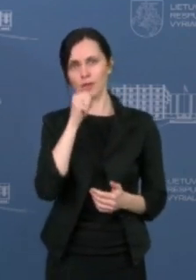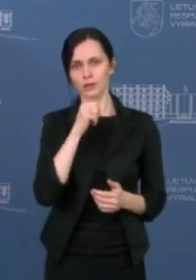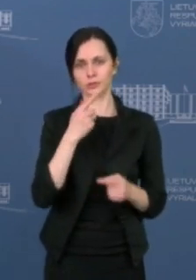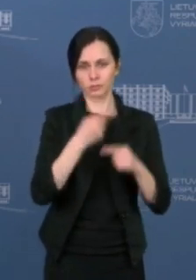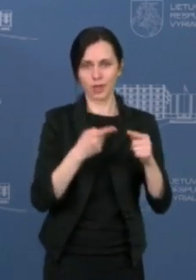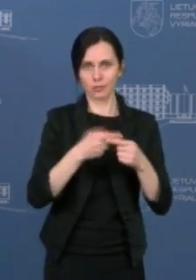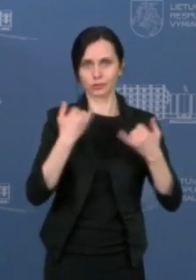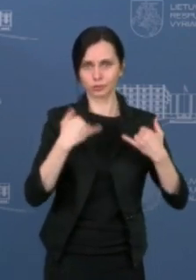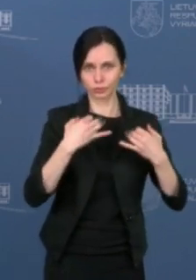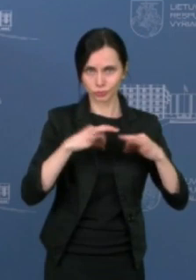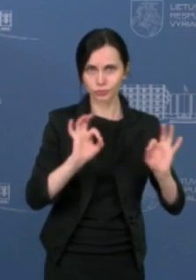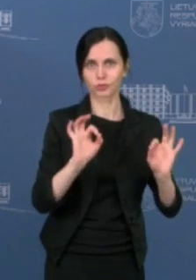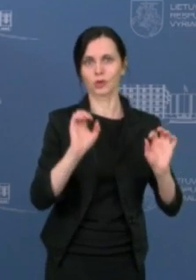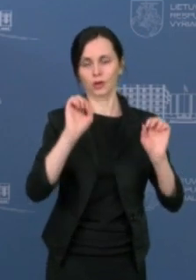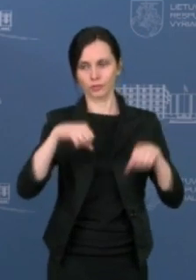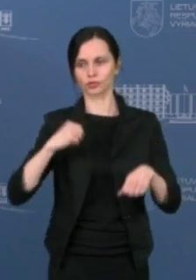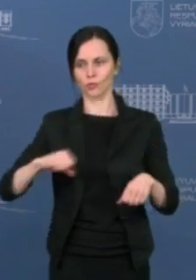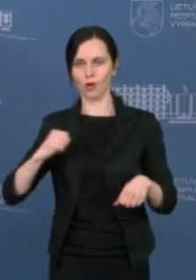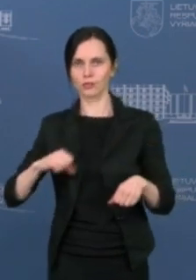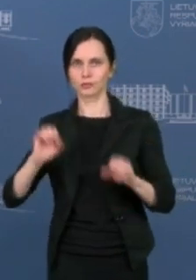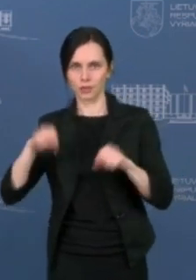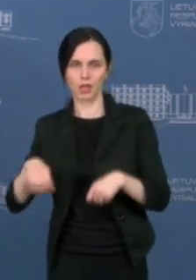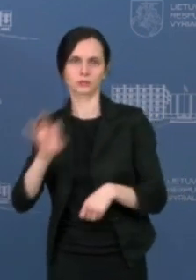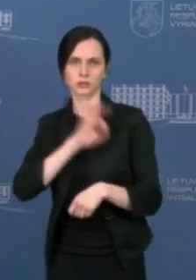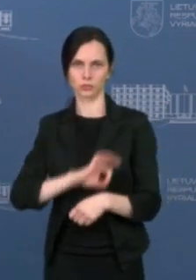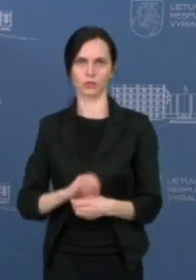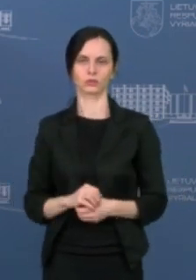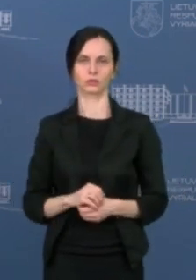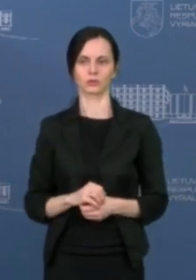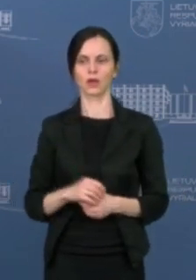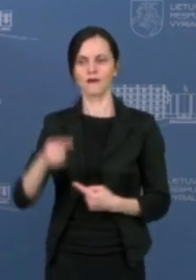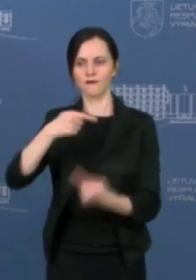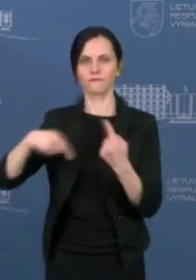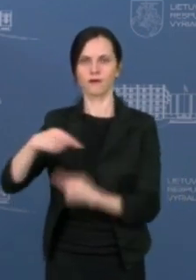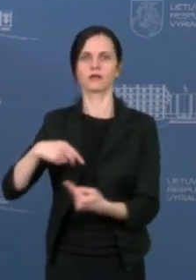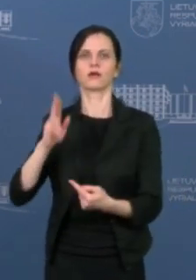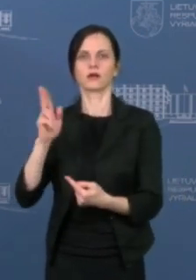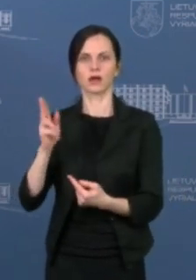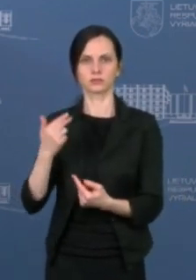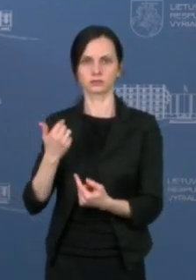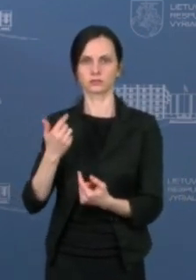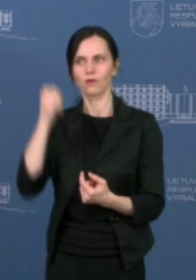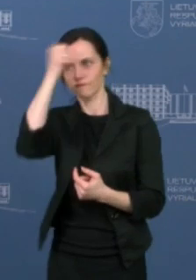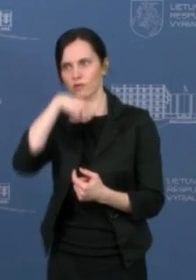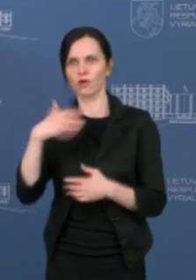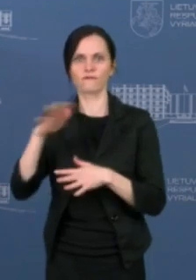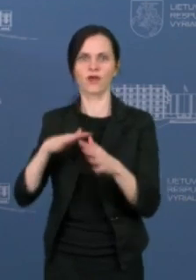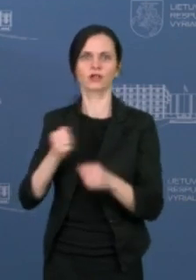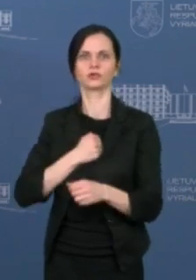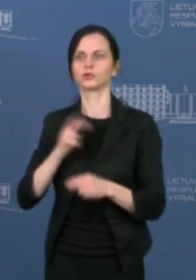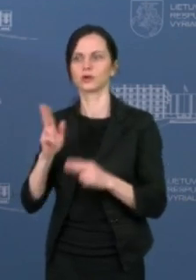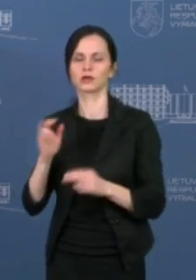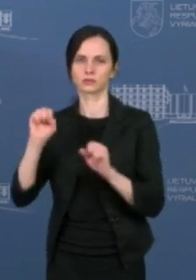paleis, kad žmonės galės, na, jau ypatingai individualiai veikla užsimantys, galės pretenduoti į tas